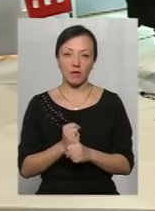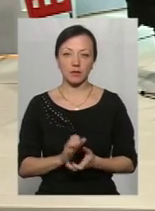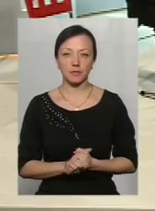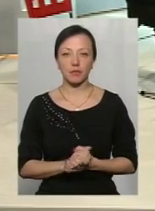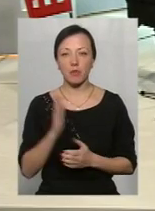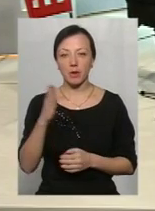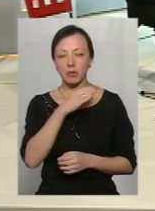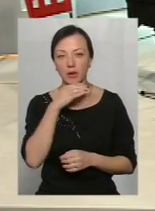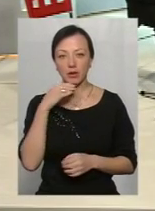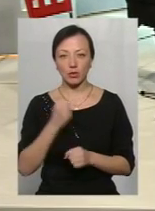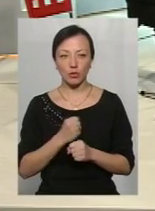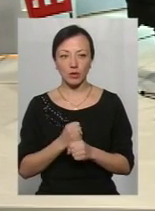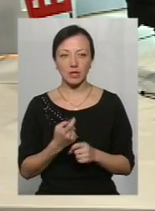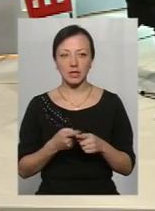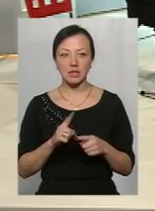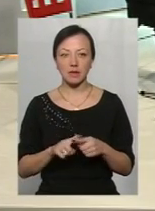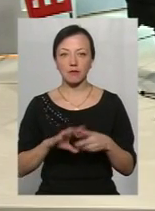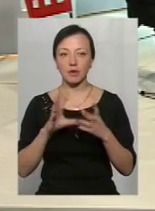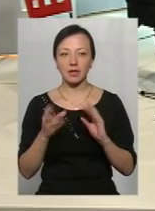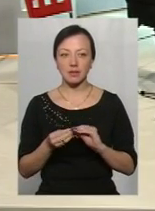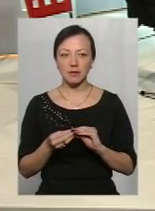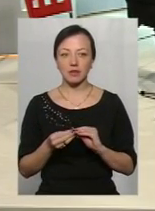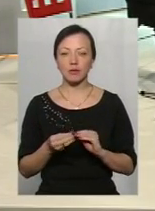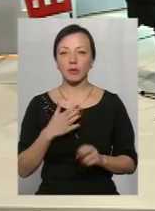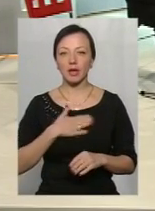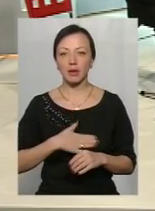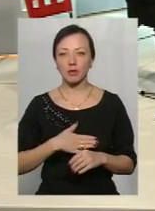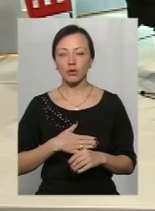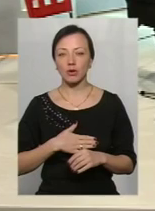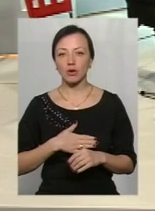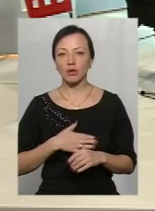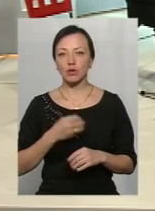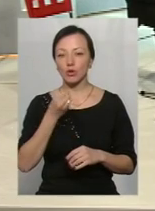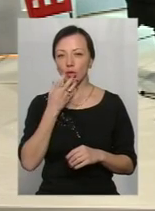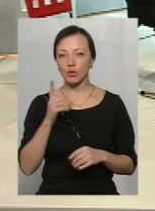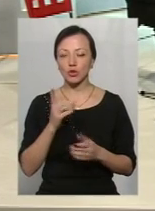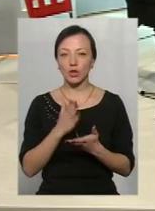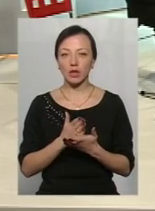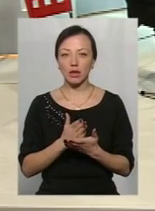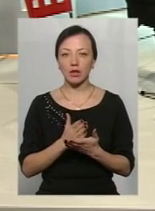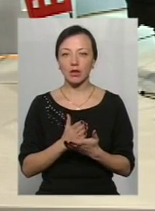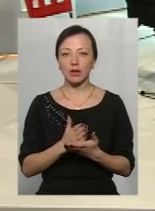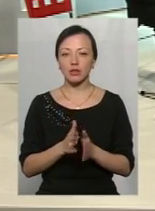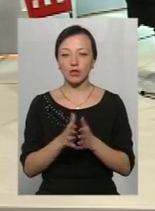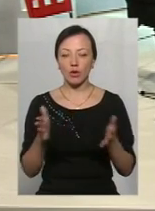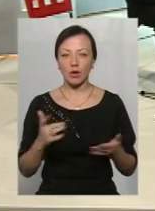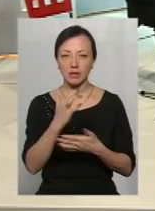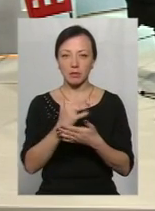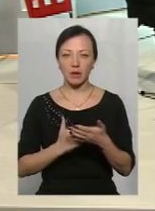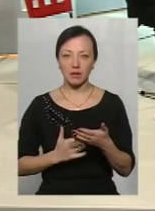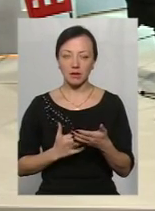Попереду ще багато роботи, і це, в принципі, дуже приємно і добре, що є широкий спектр